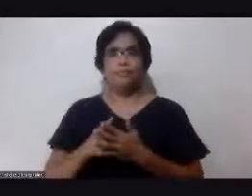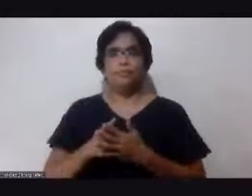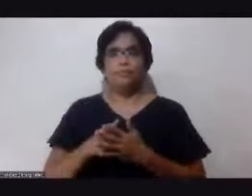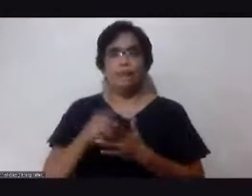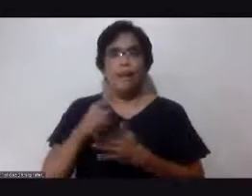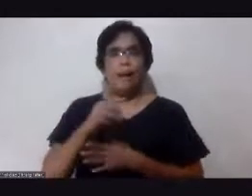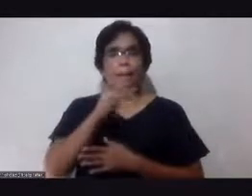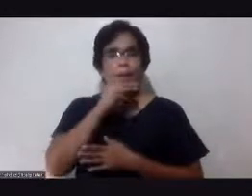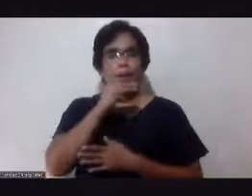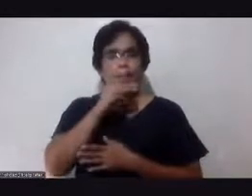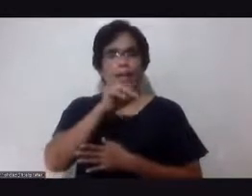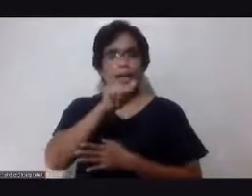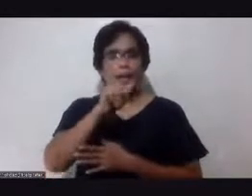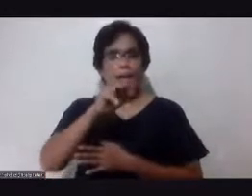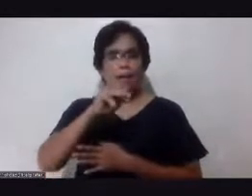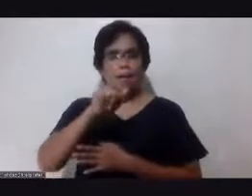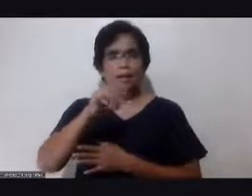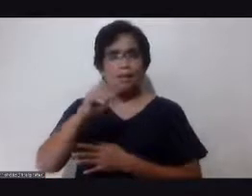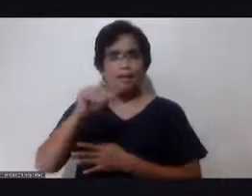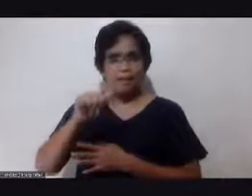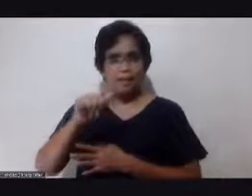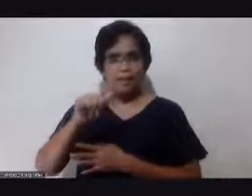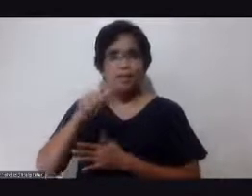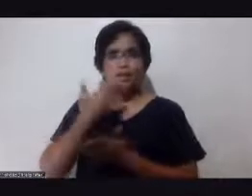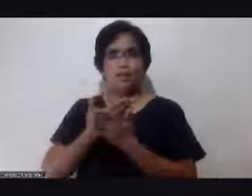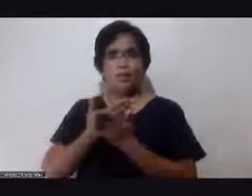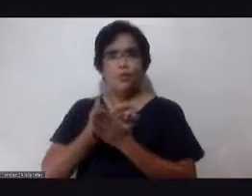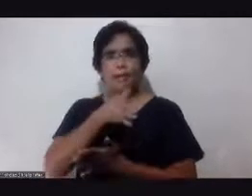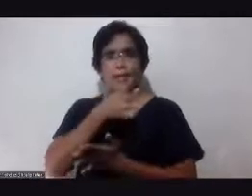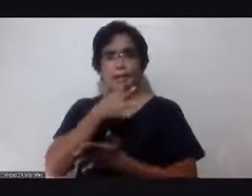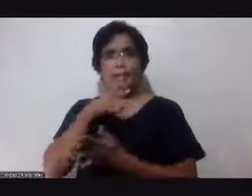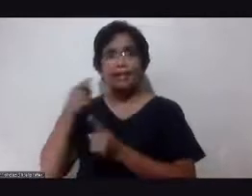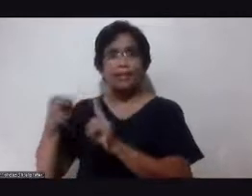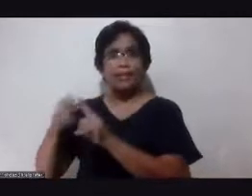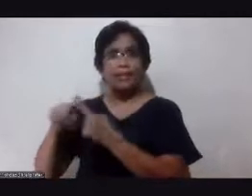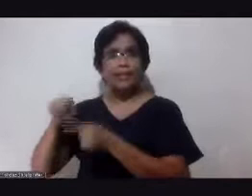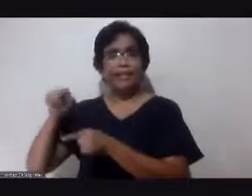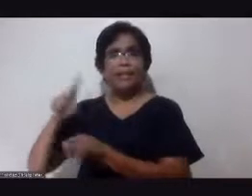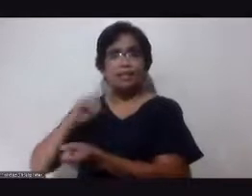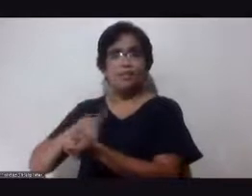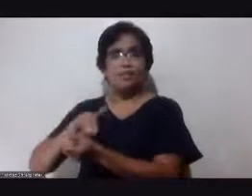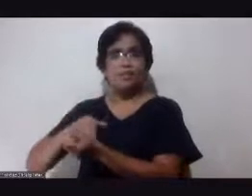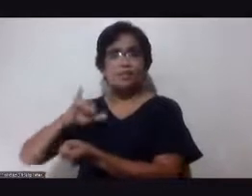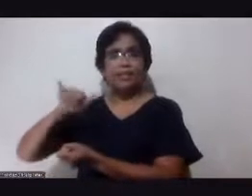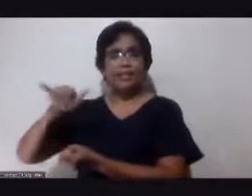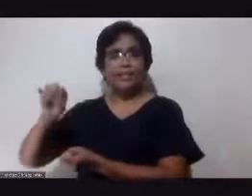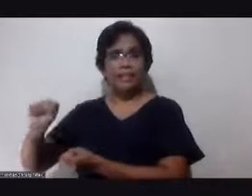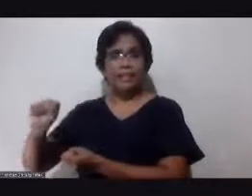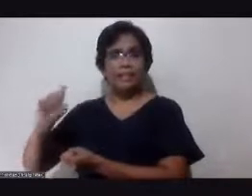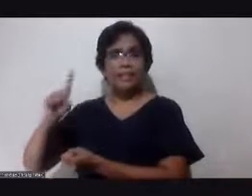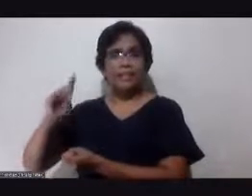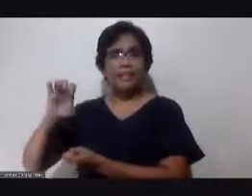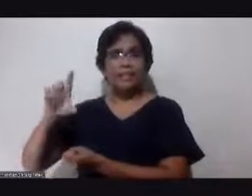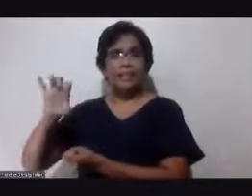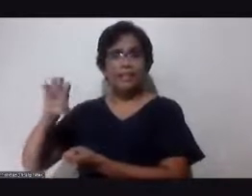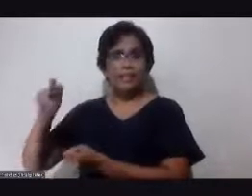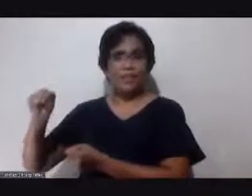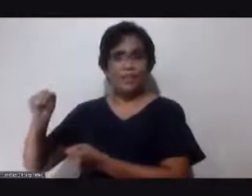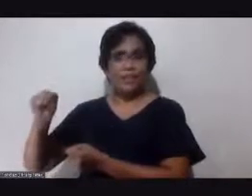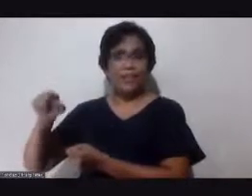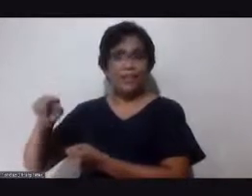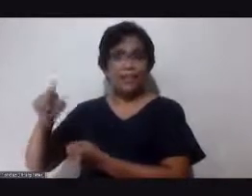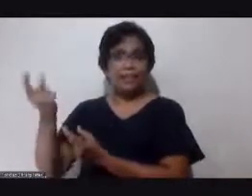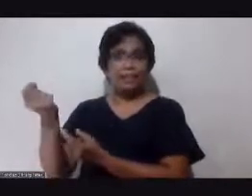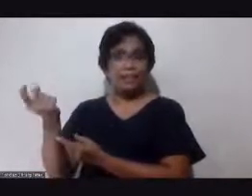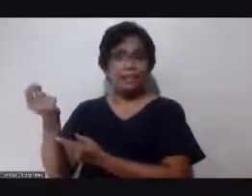Angon, ng Cavite. Okay? Ang mabuting ina, ang ating kaibigan na si Dr. Jazz DeLeon, na nasa